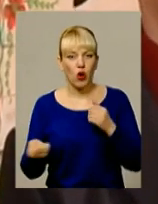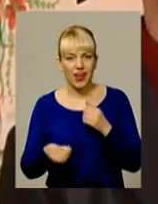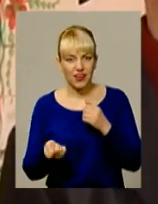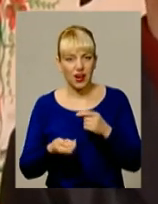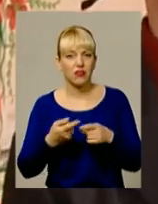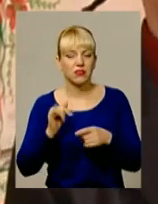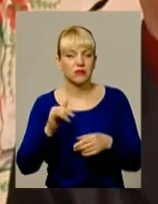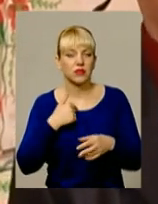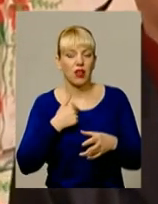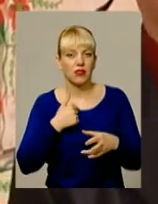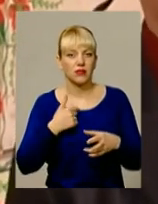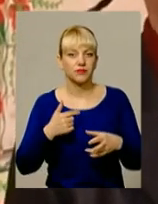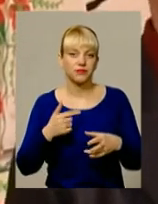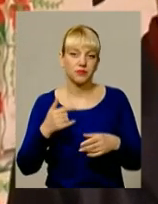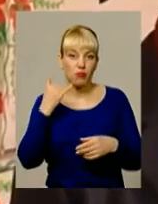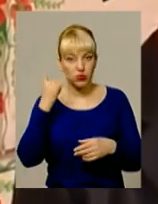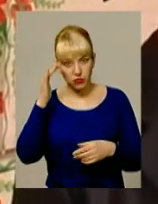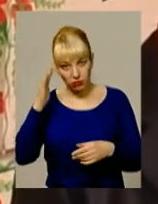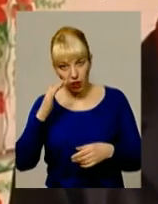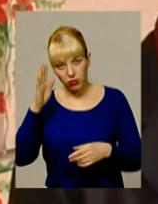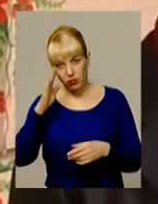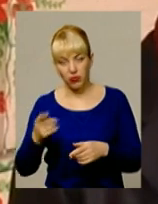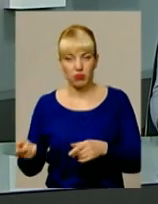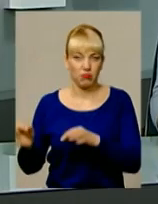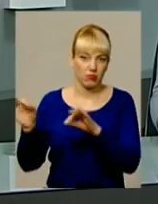позвонив до тата, тато приїхав і їх затримав.